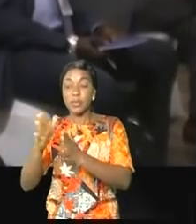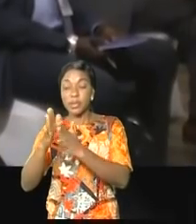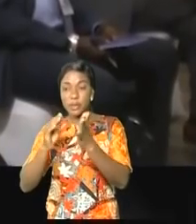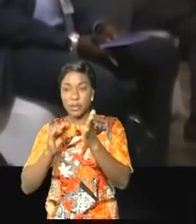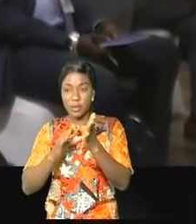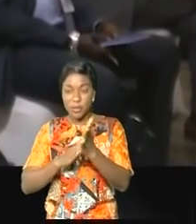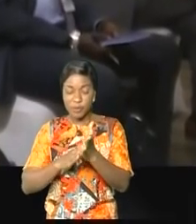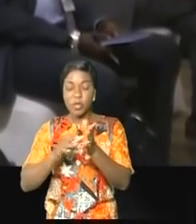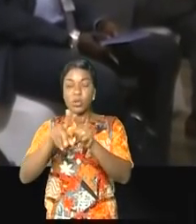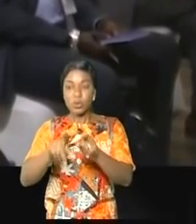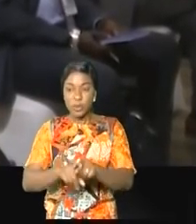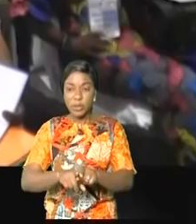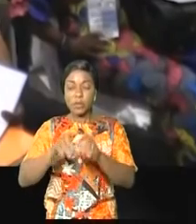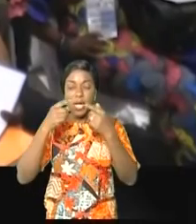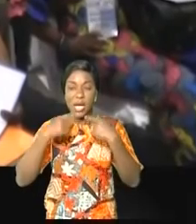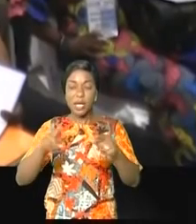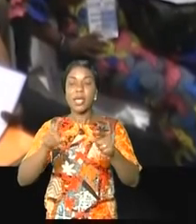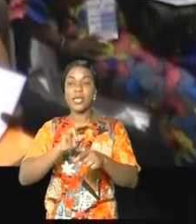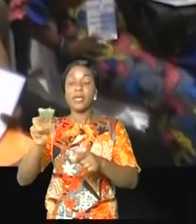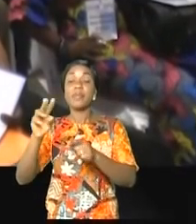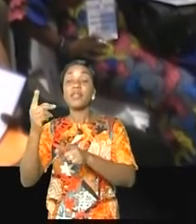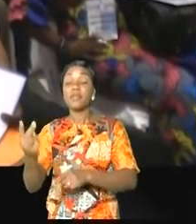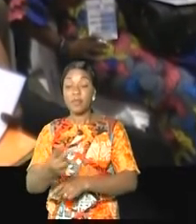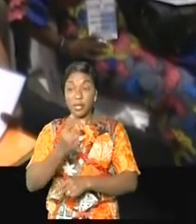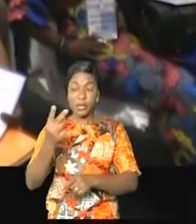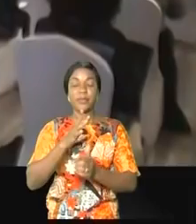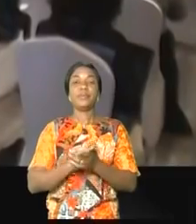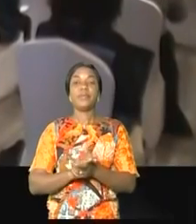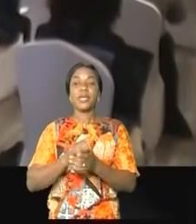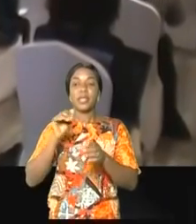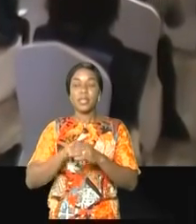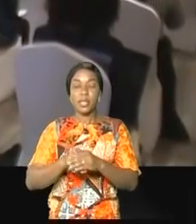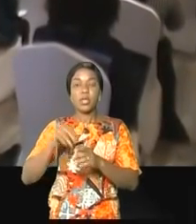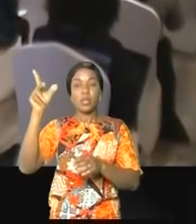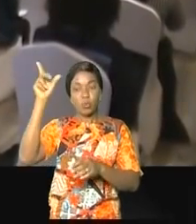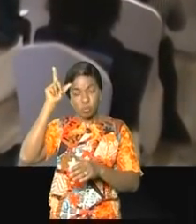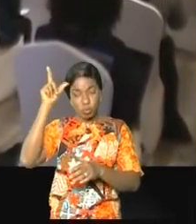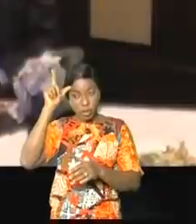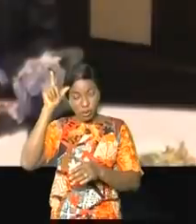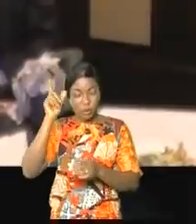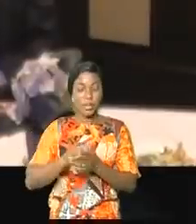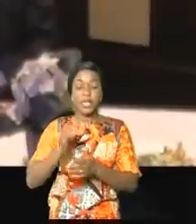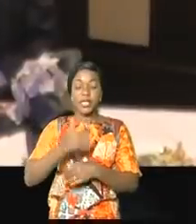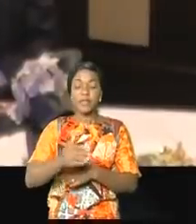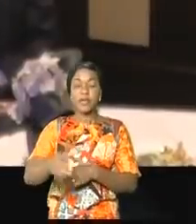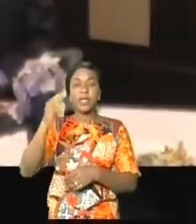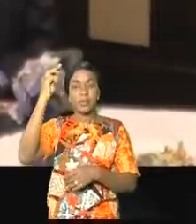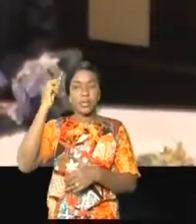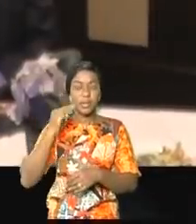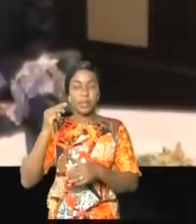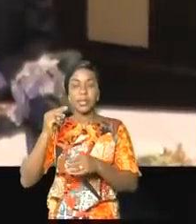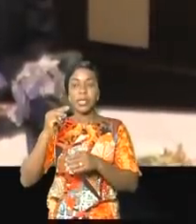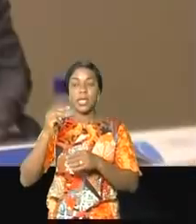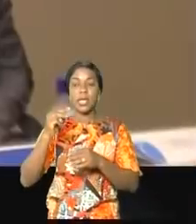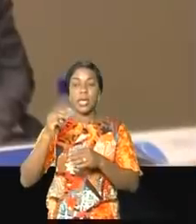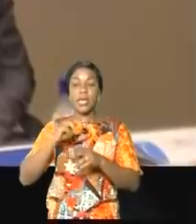semestre 2020 au Pullman Grand Caravia Hotel de Lubumbashi. Et ce, en présence du ministre national de Mines, du